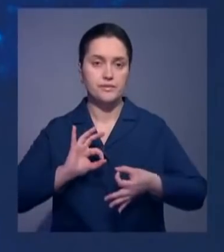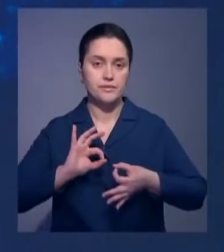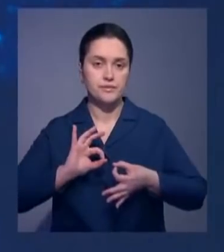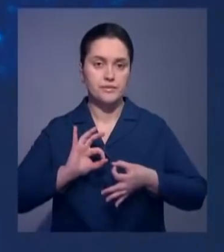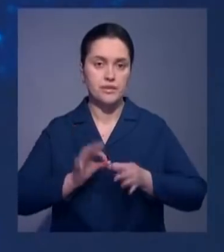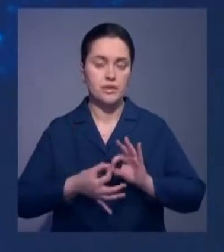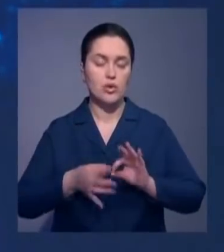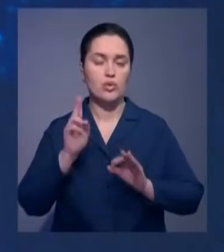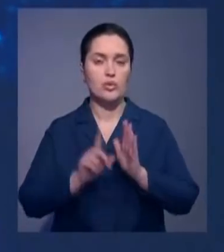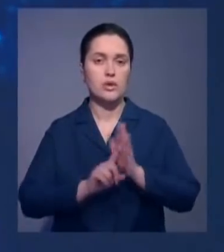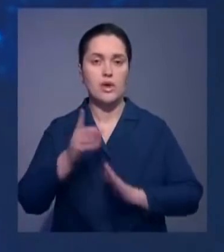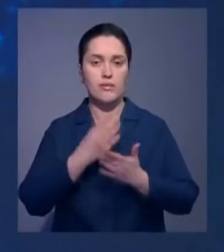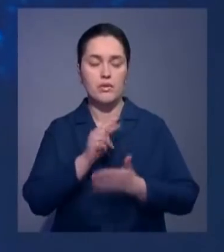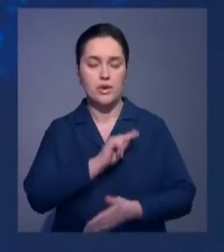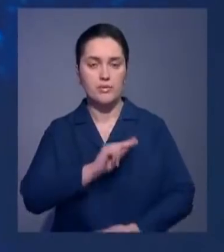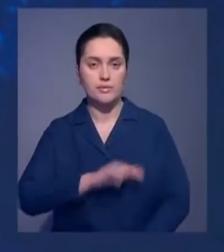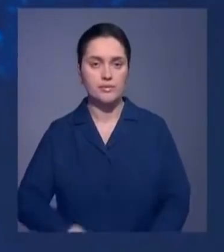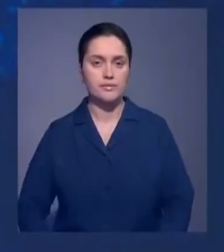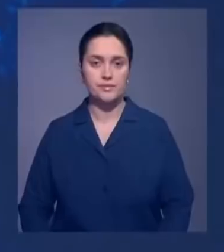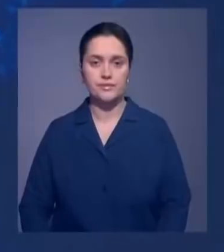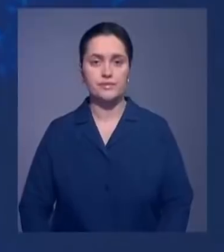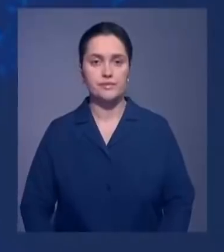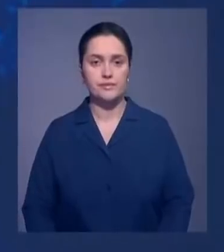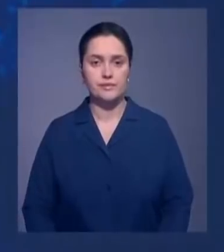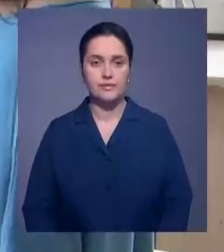пообщалась с теми, кто решил посвятить себя национальному искусству.